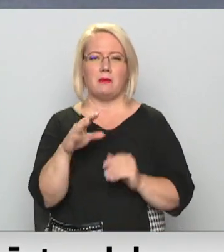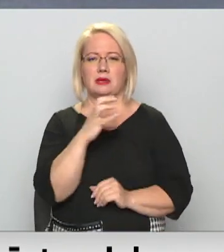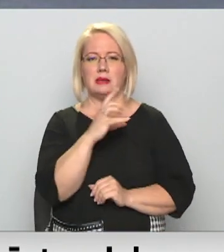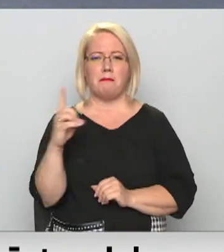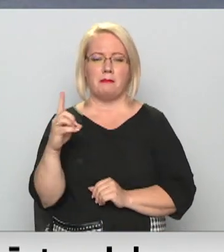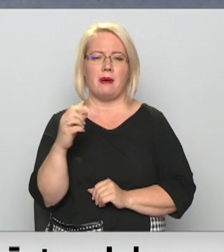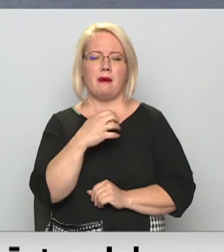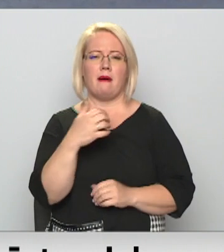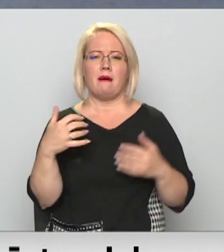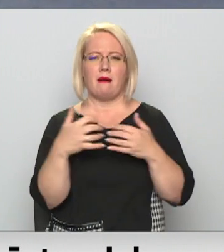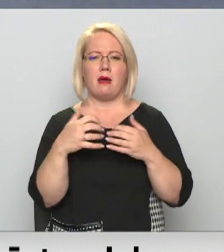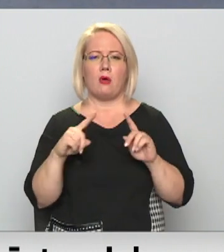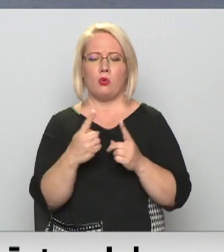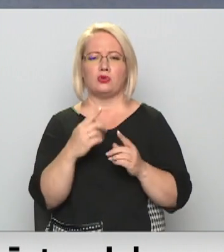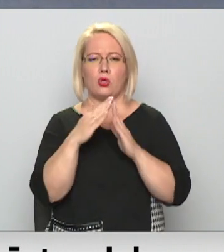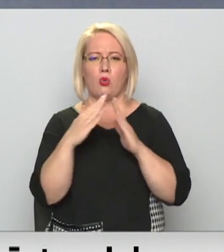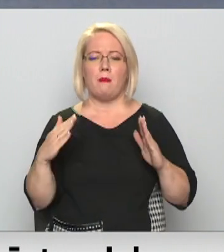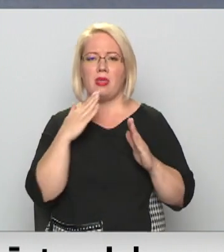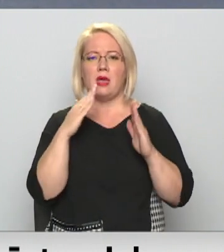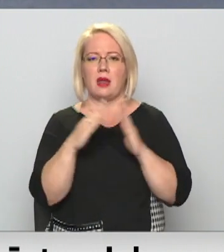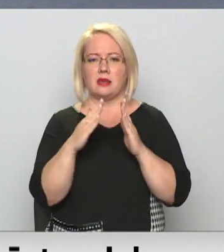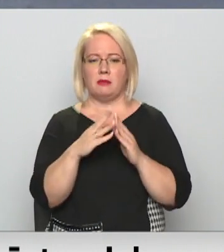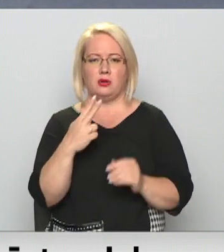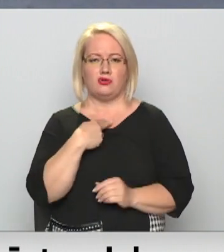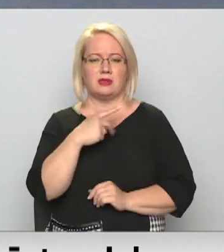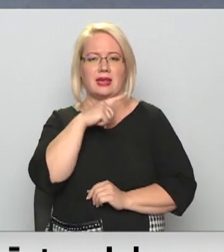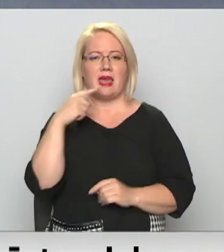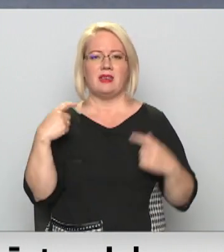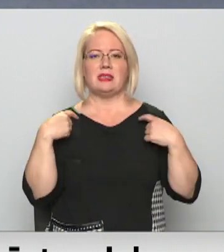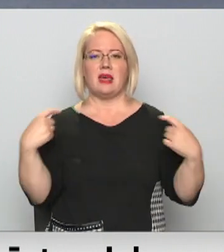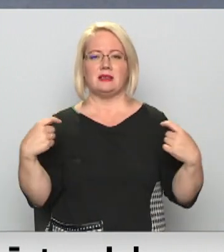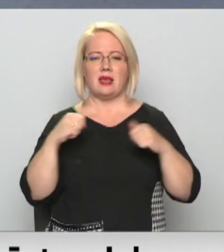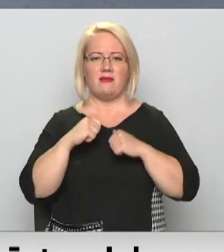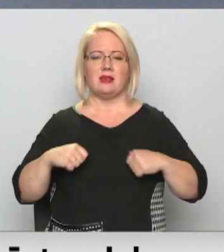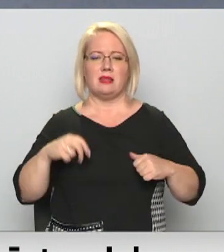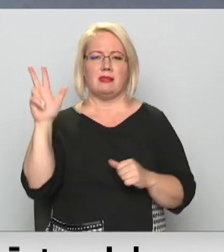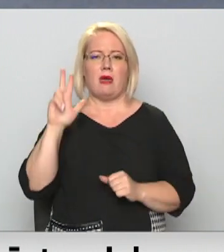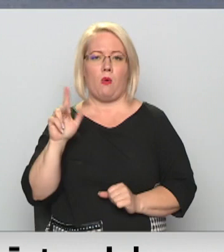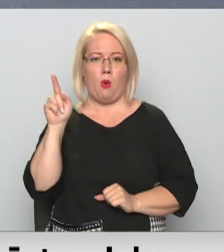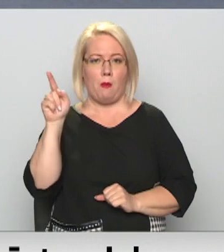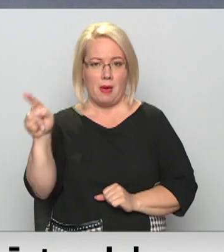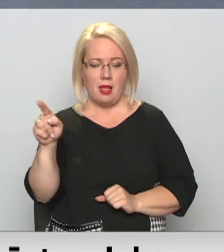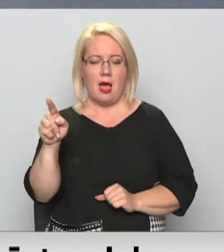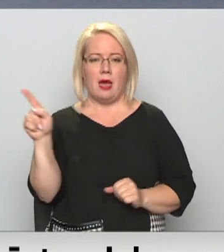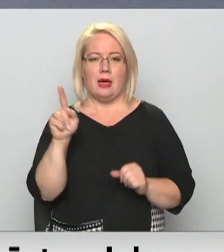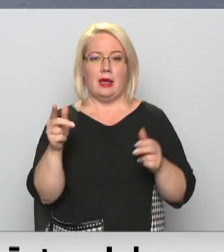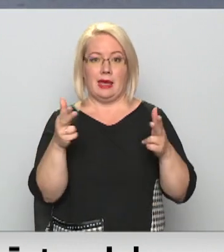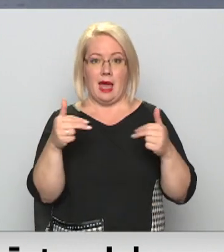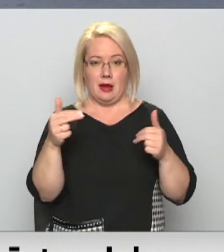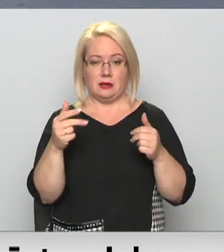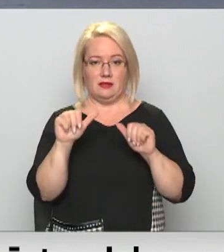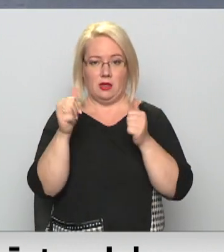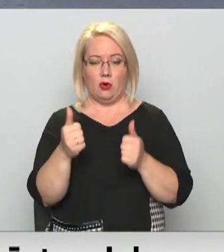karagu uzteknu nometni Rēzeknē raisījusi sašatumu Krievijas ģenerāla konsulātā Daugavpilī. Tāpjas ieraksts, kurā Latgales